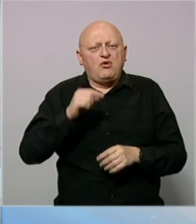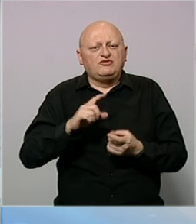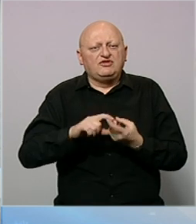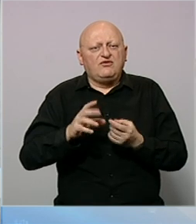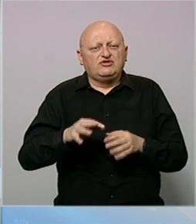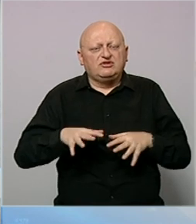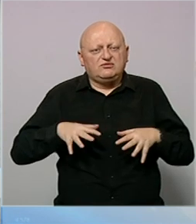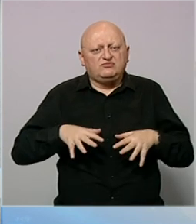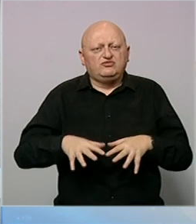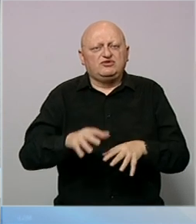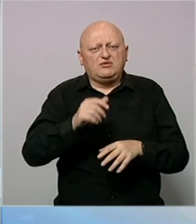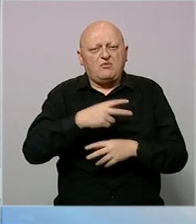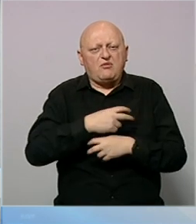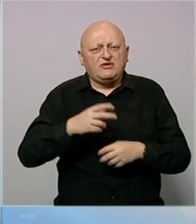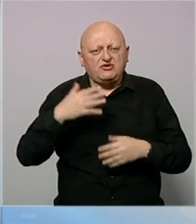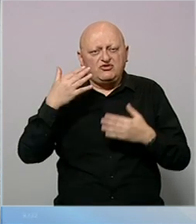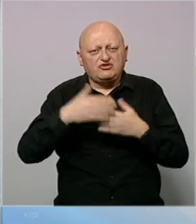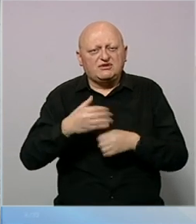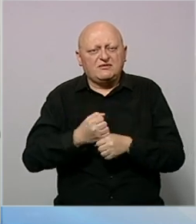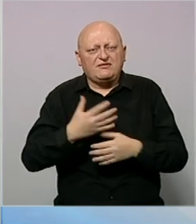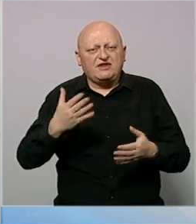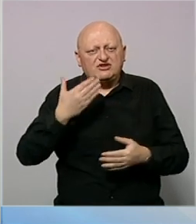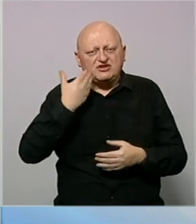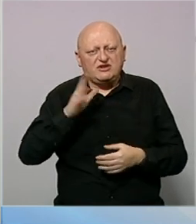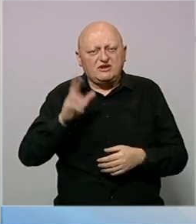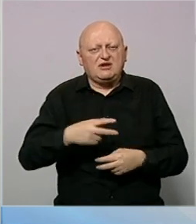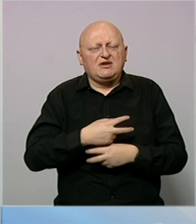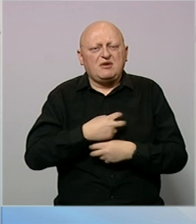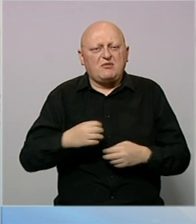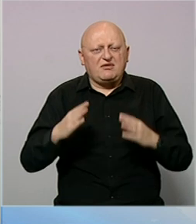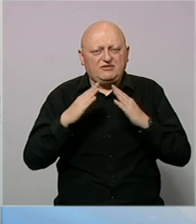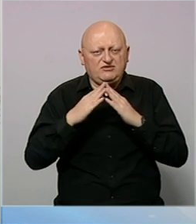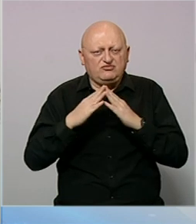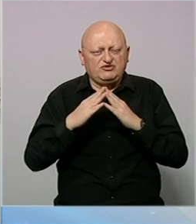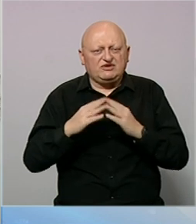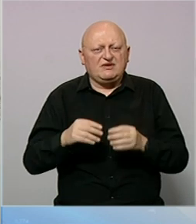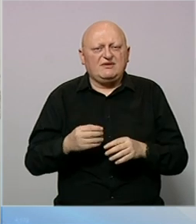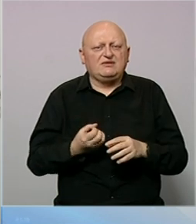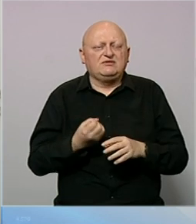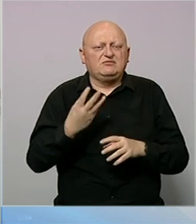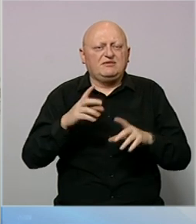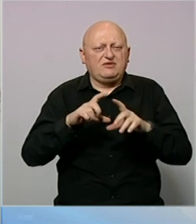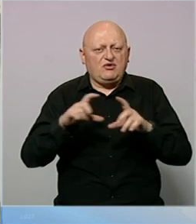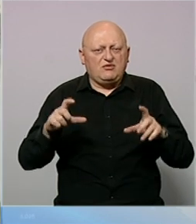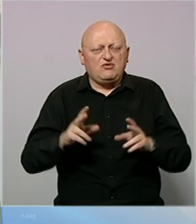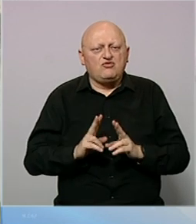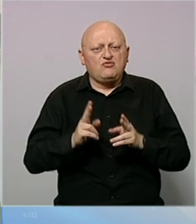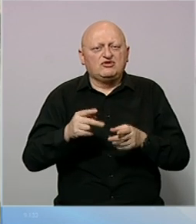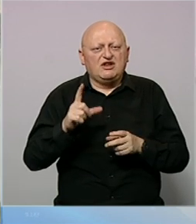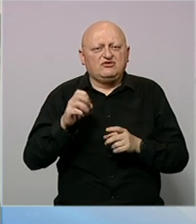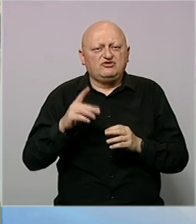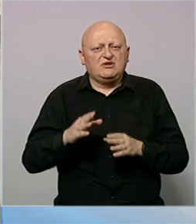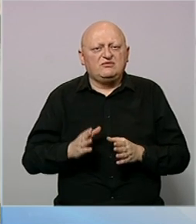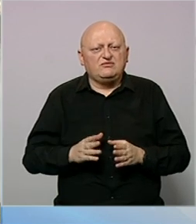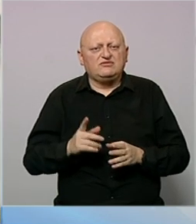U općini Foča bujične poplave noća su načinile velike štete. Ima poplavljenih domaćinstava i privrednih objekata. U